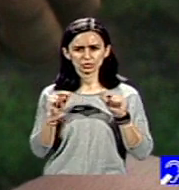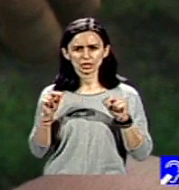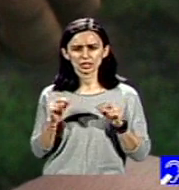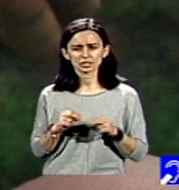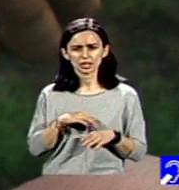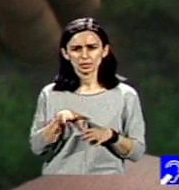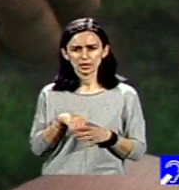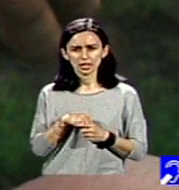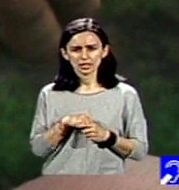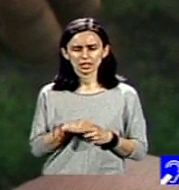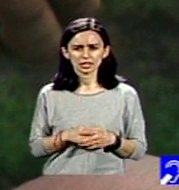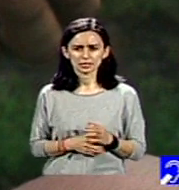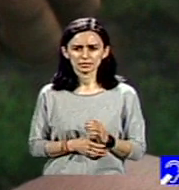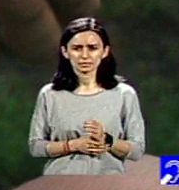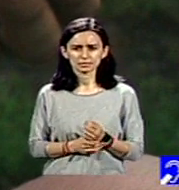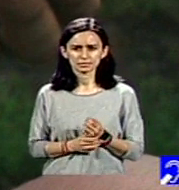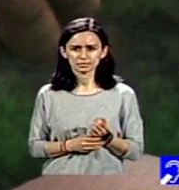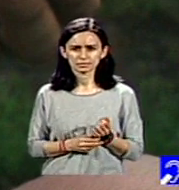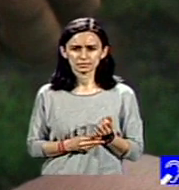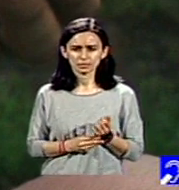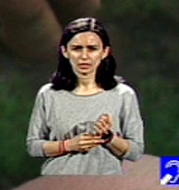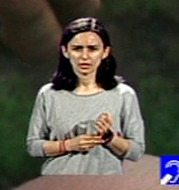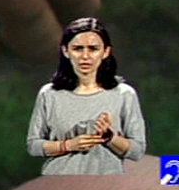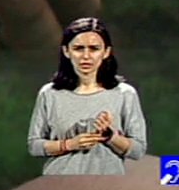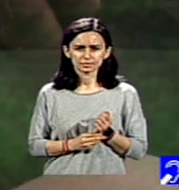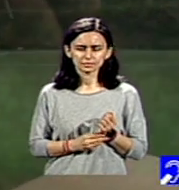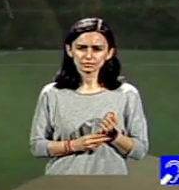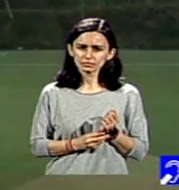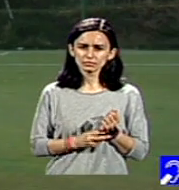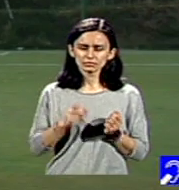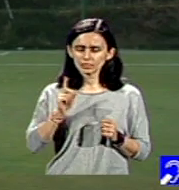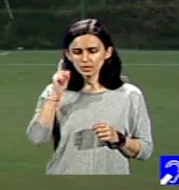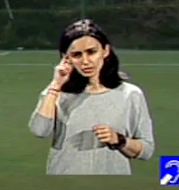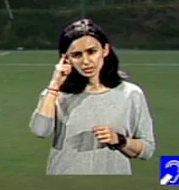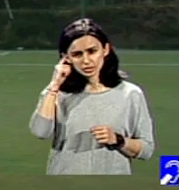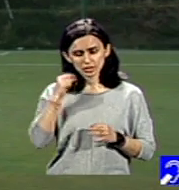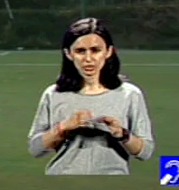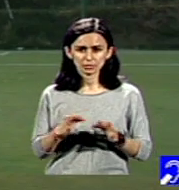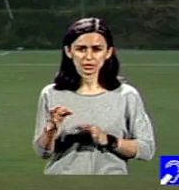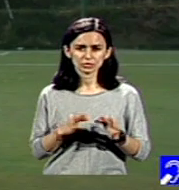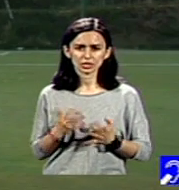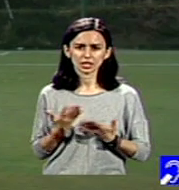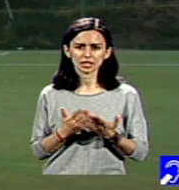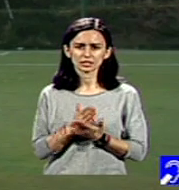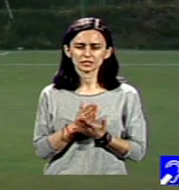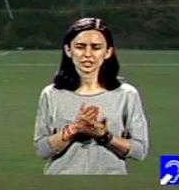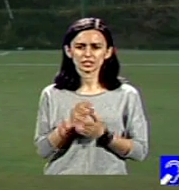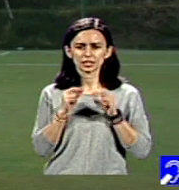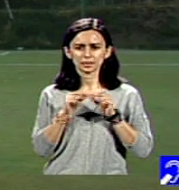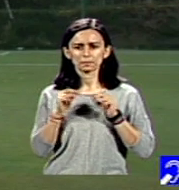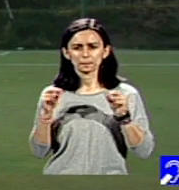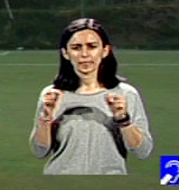parentală. Și nici nu se cunoaște măsura în care serviziile de educație personală,